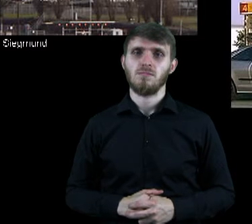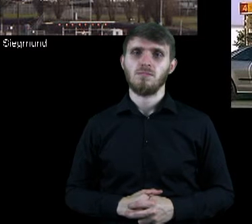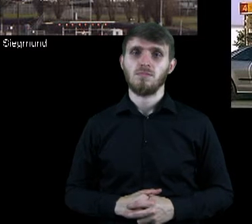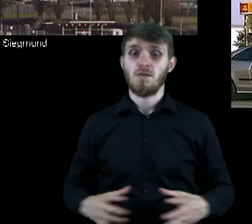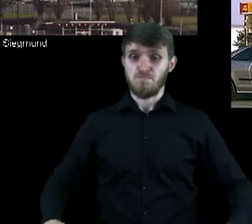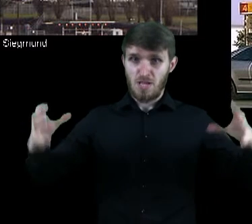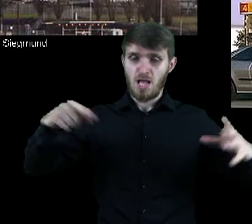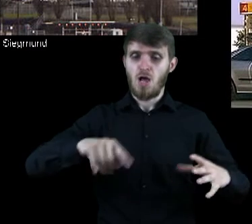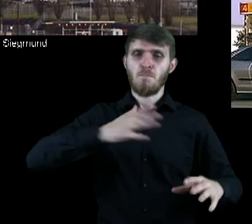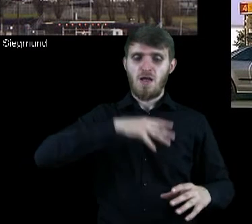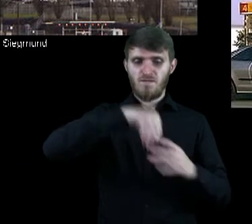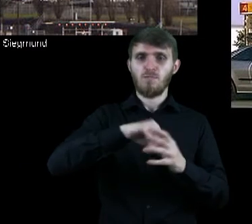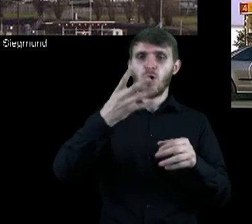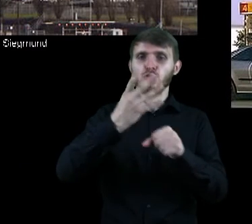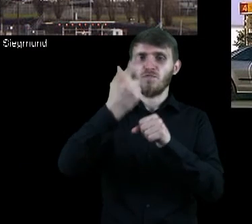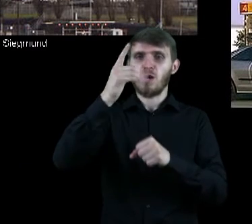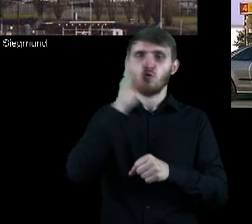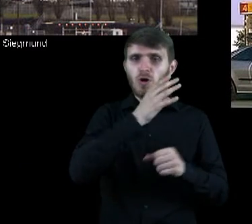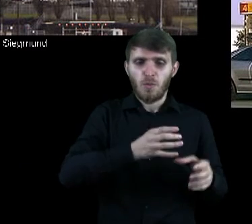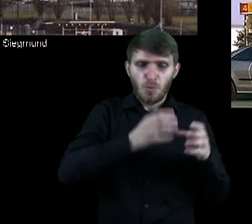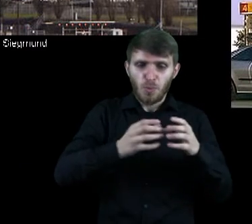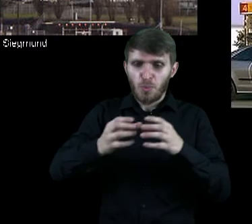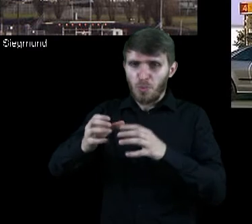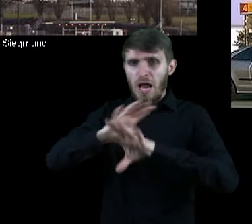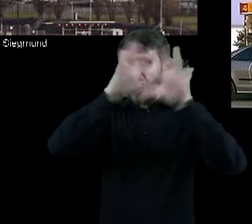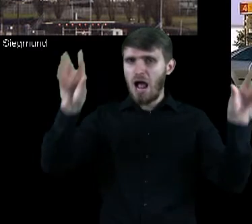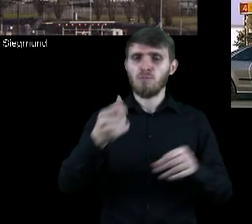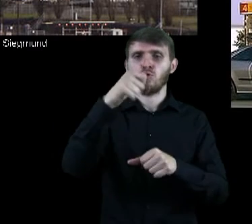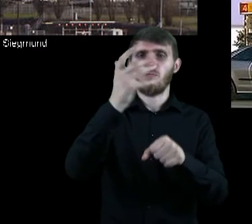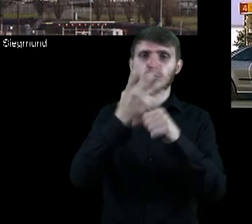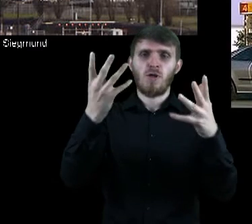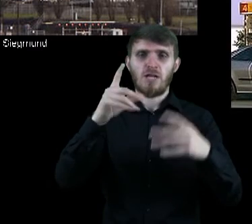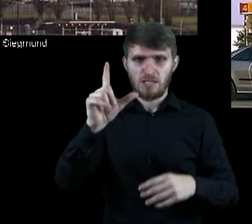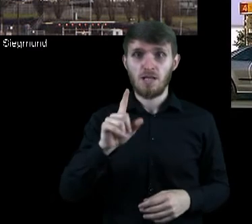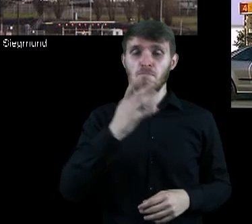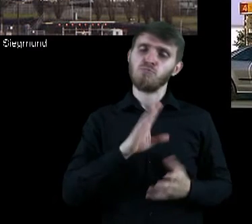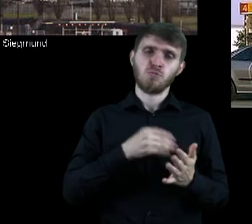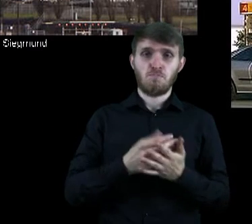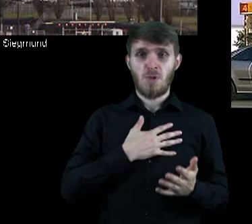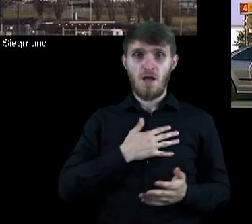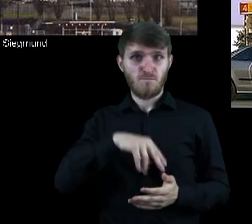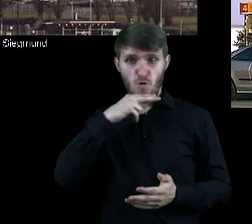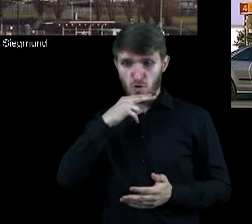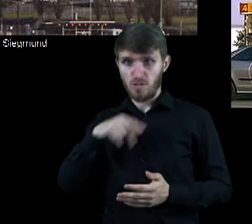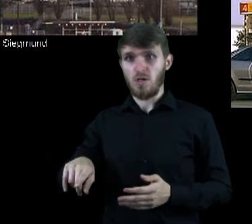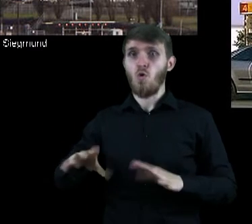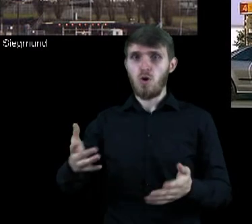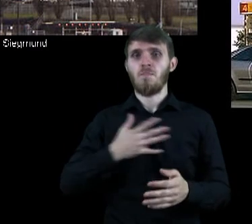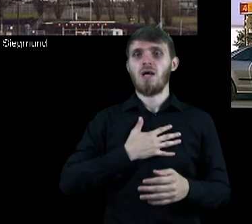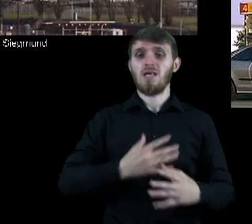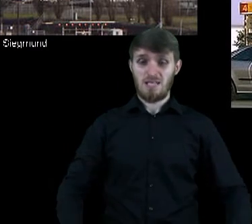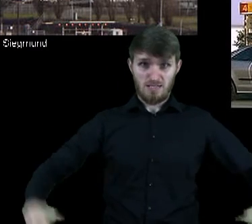Baryłka to nie beczka, to jednostka. Równa się 42 galony, czyli jakieś 160 litrów.